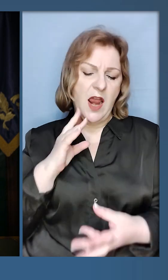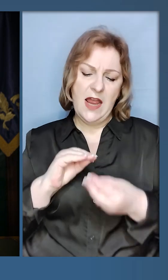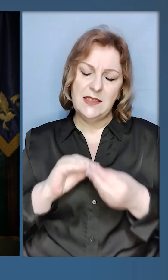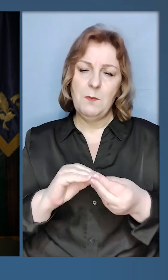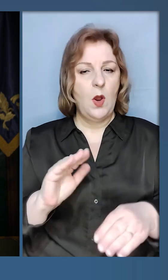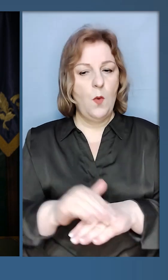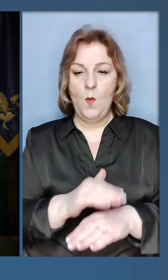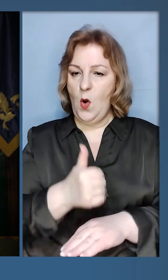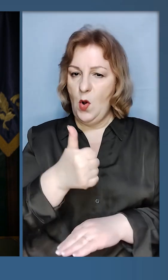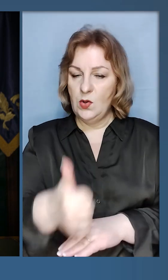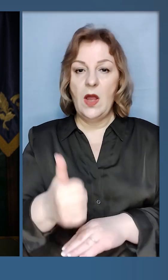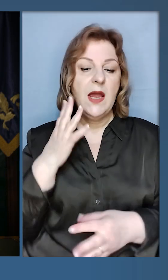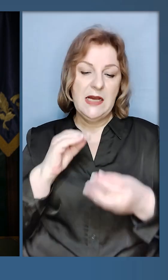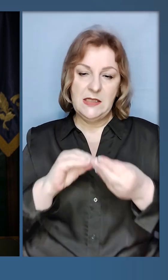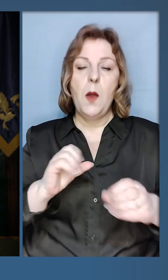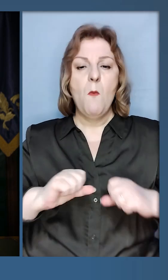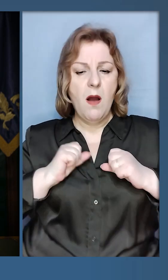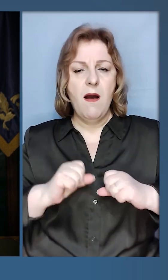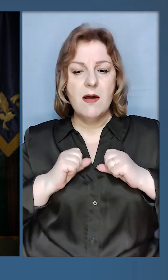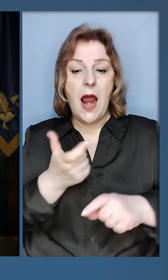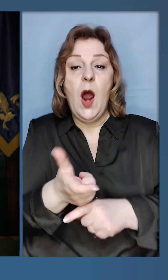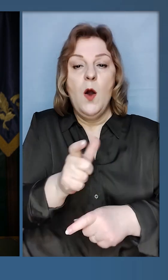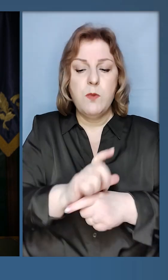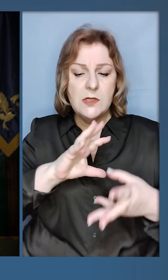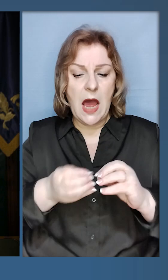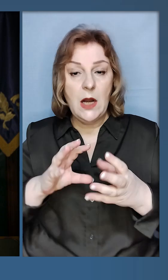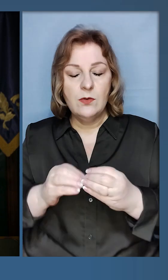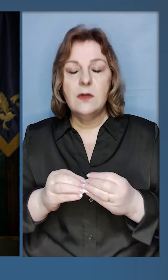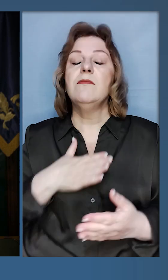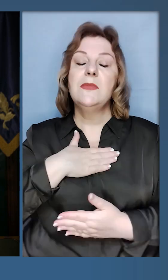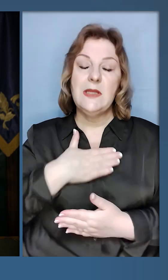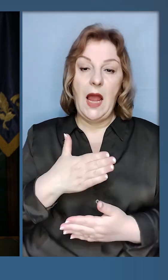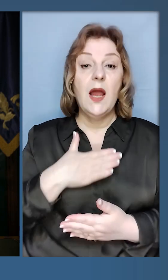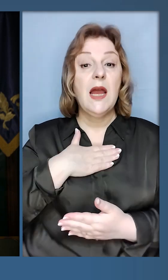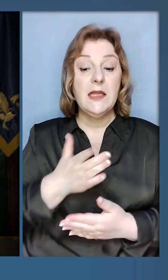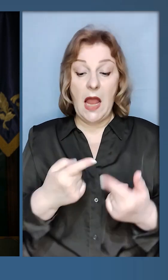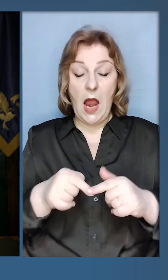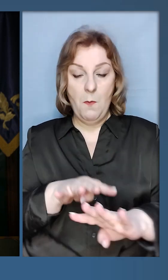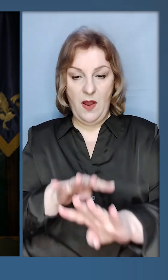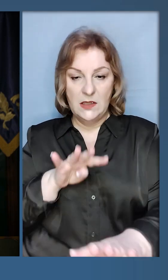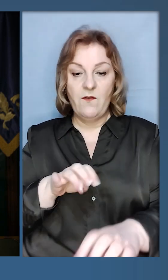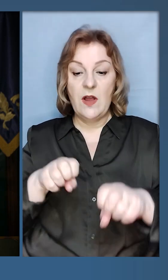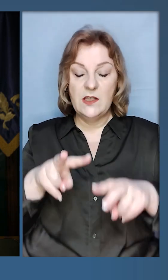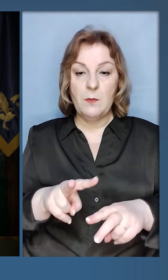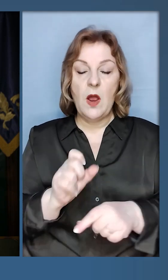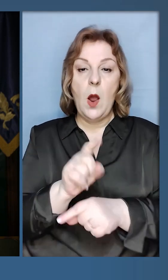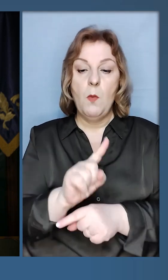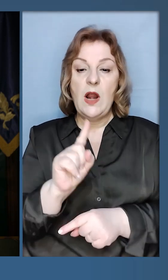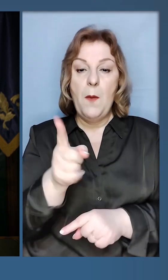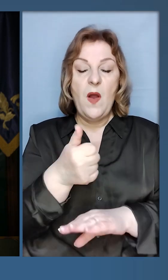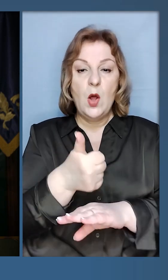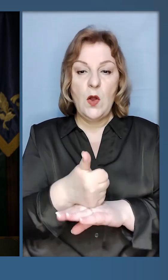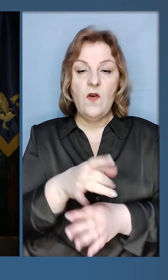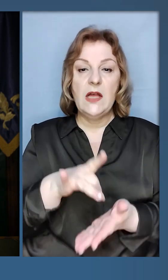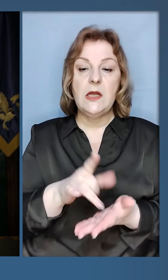бригади «Запорізька Січ». Незмінно, молодці, незмінно прагнуть більшого результату. Дякую. Дякую